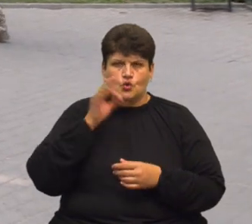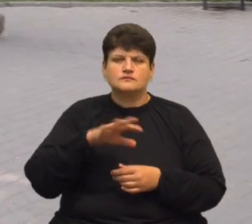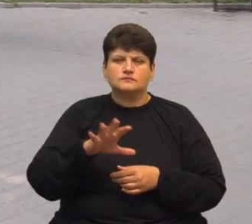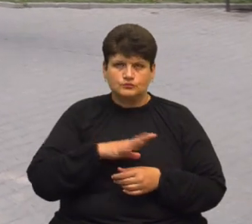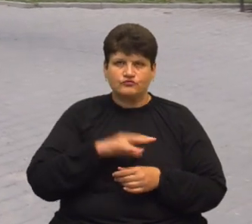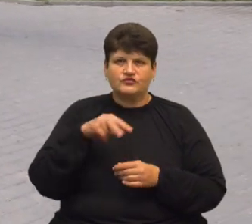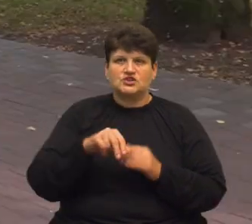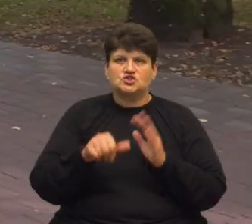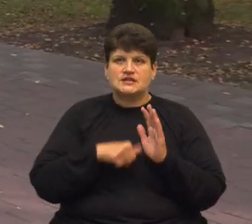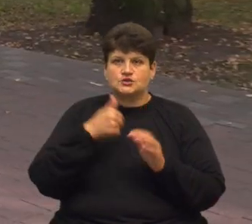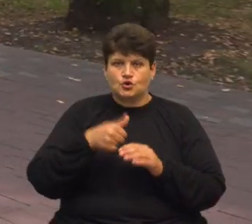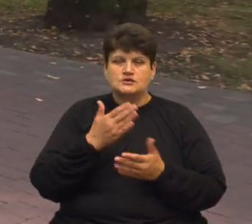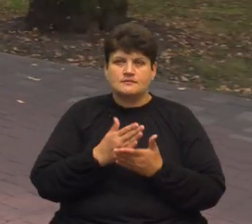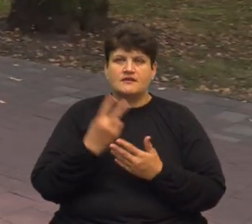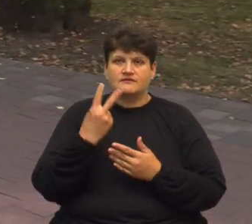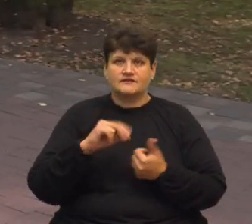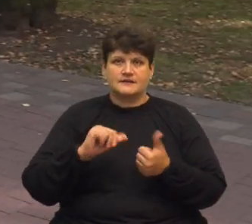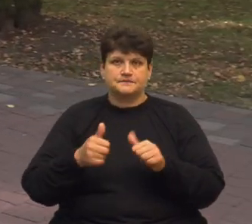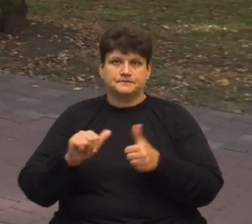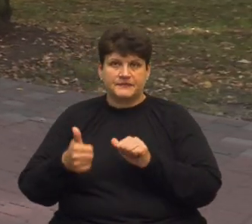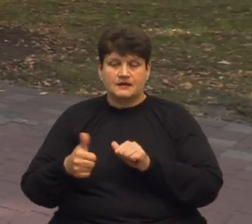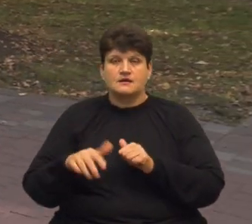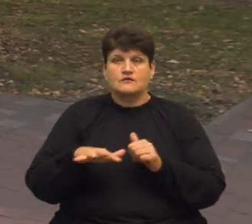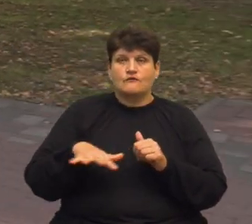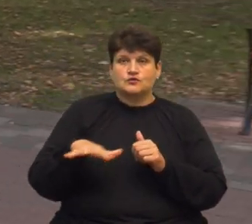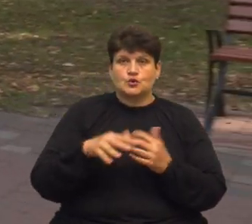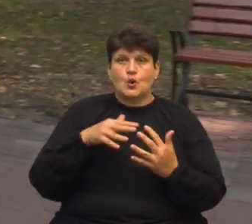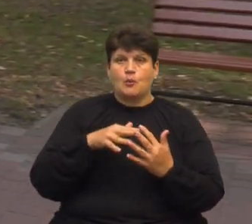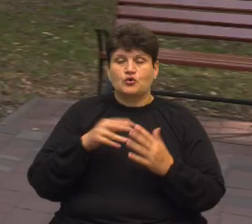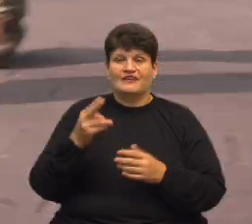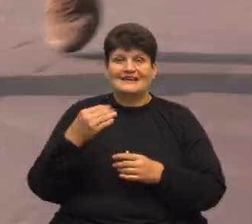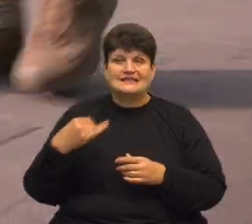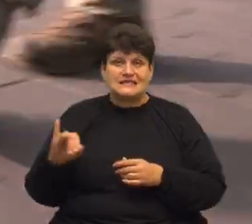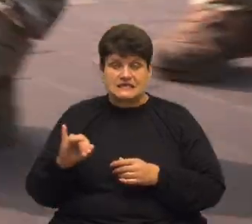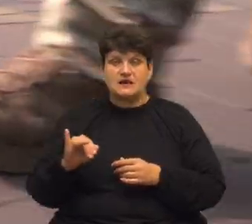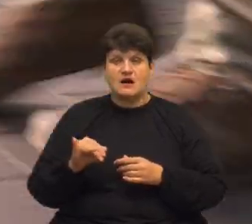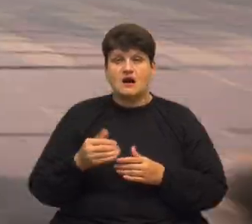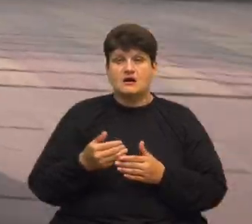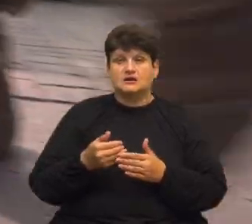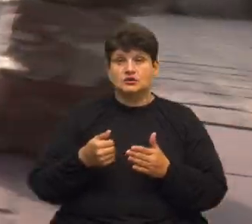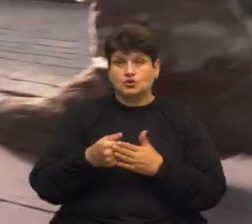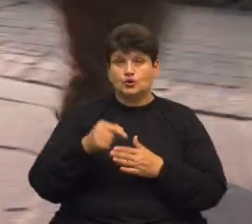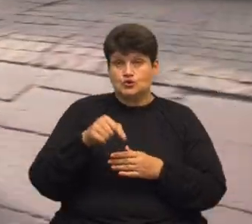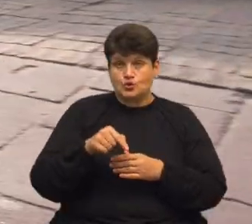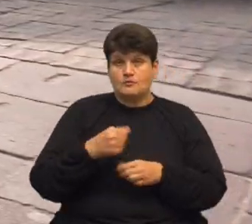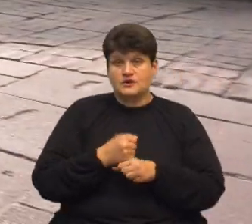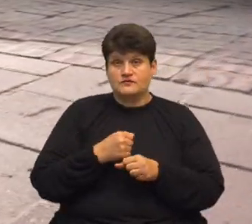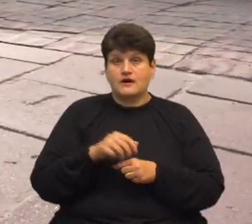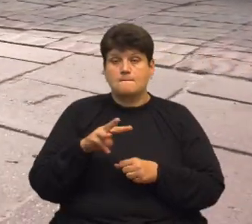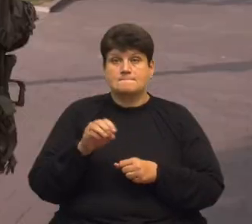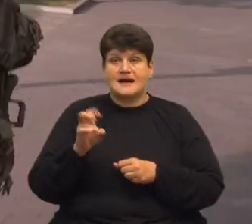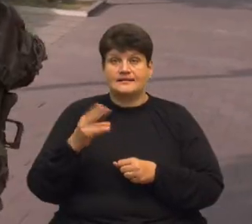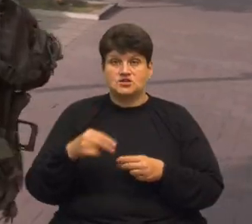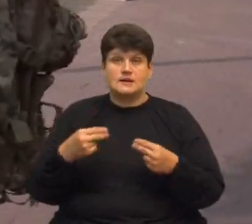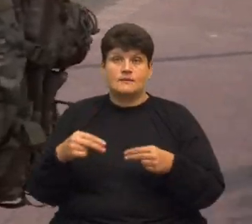році мав дві ротації в зону бойових дій. Проте після цього, до початку повномасштабного вторгнення, Іван працював менеджером з продажу.